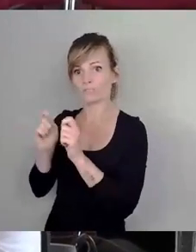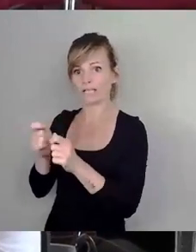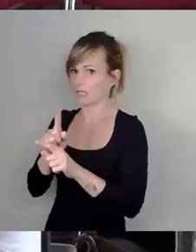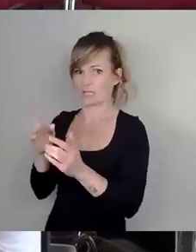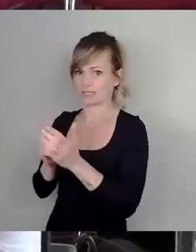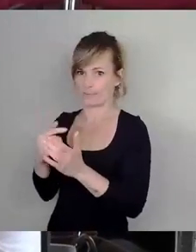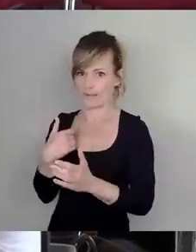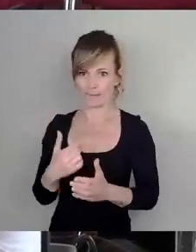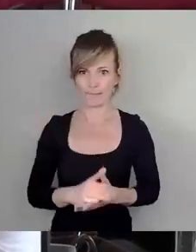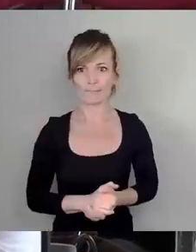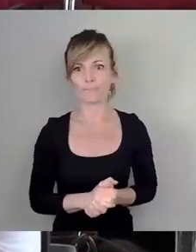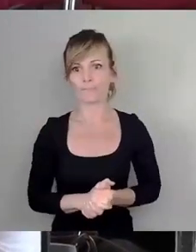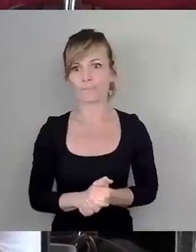dabei.